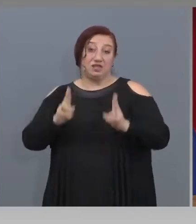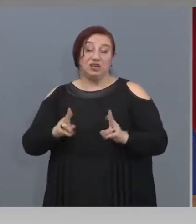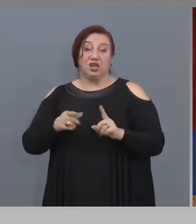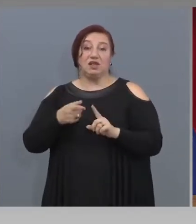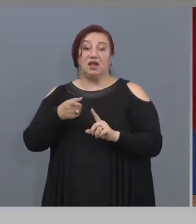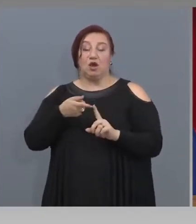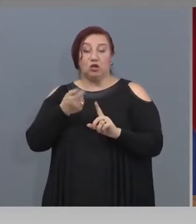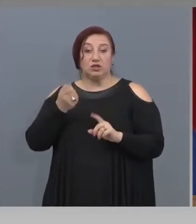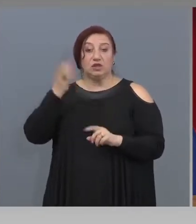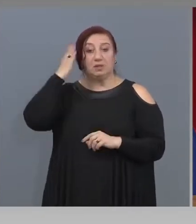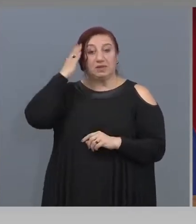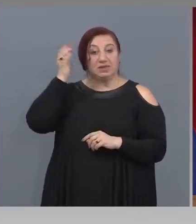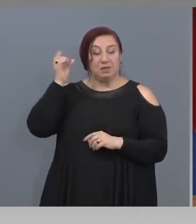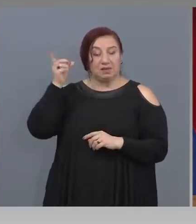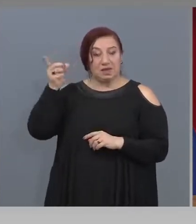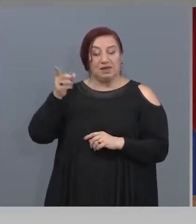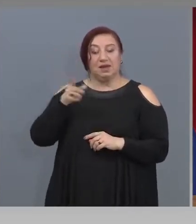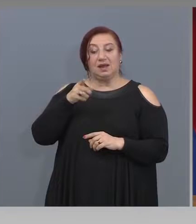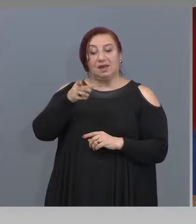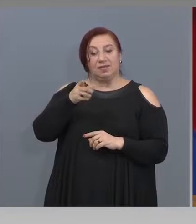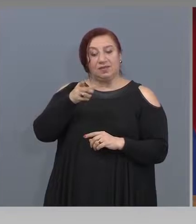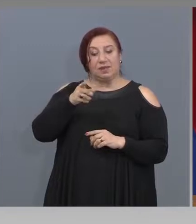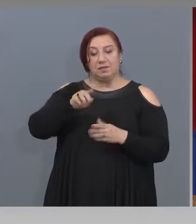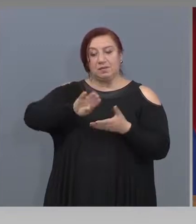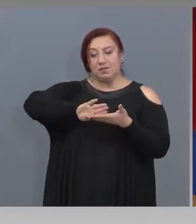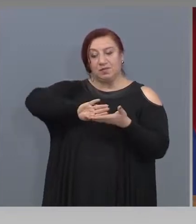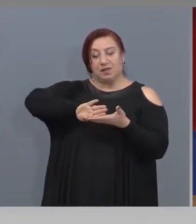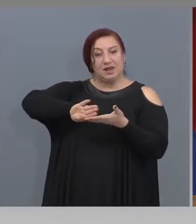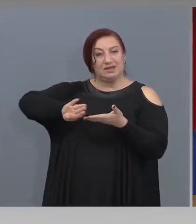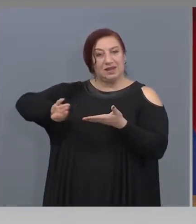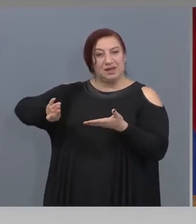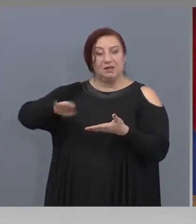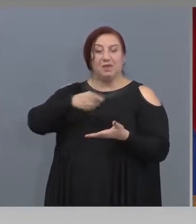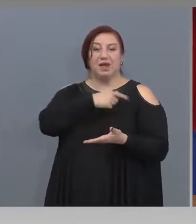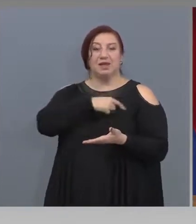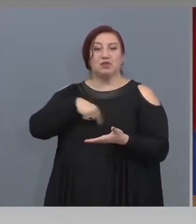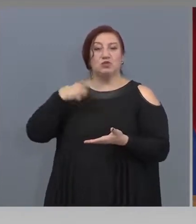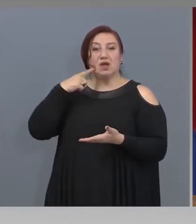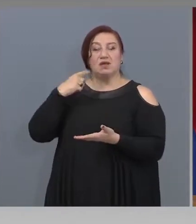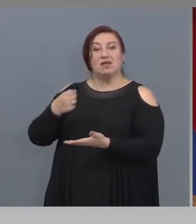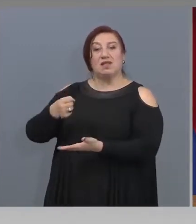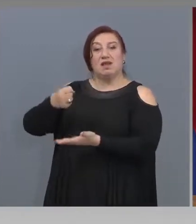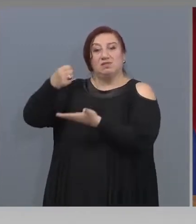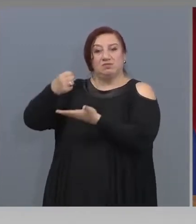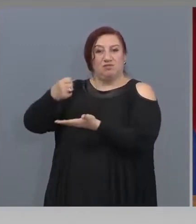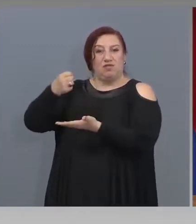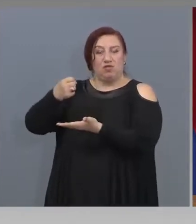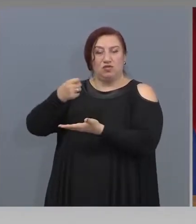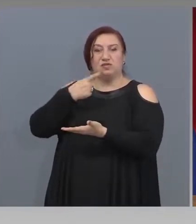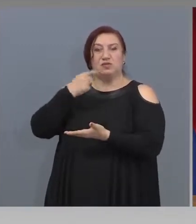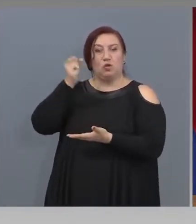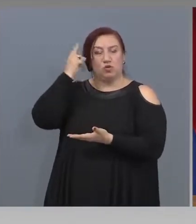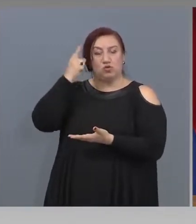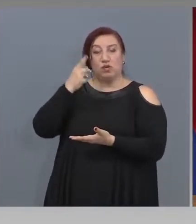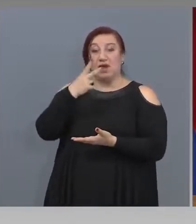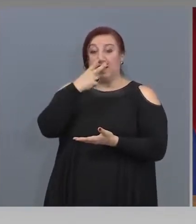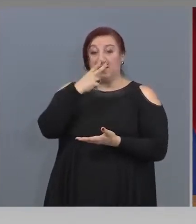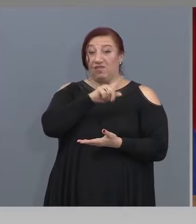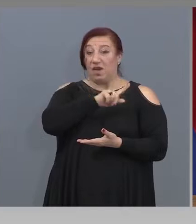където заделихме в НФК 2,5 млн. за най-засегнатите